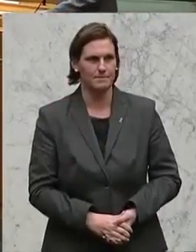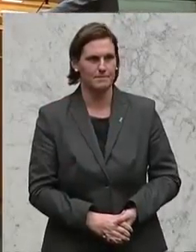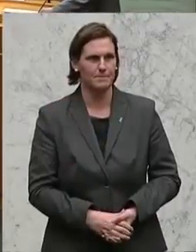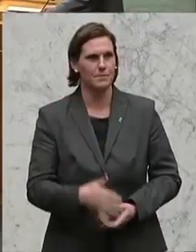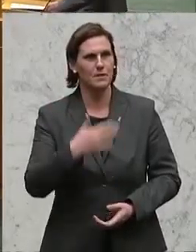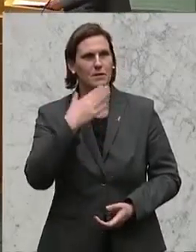Einsparungen, sagt er.